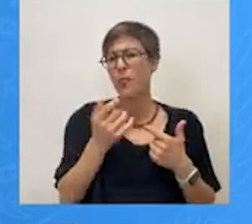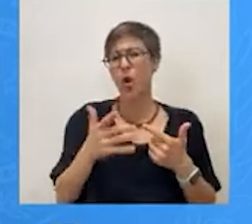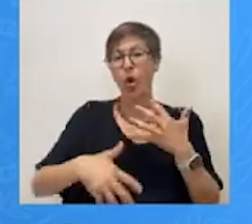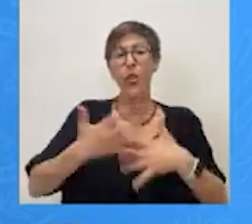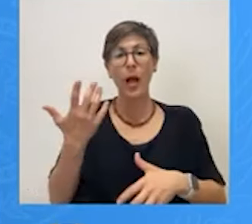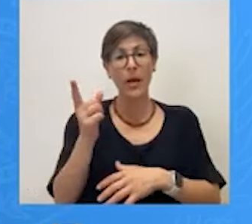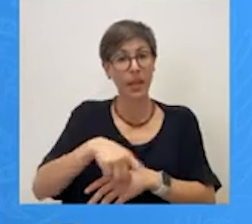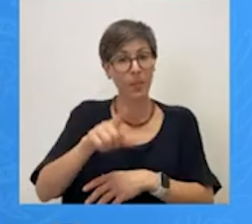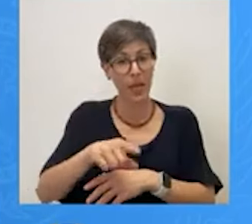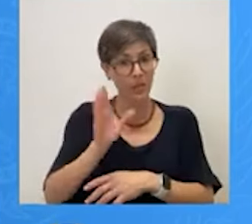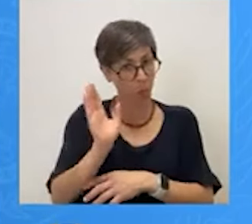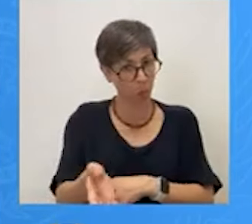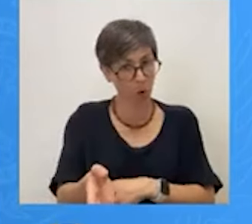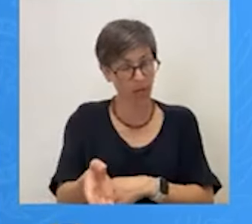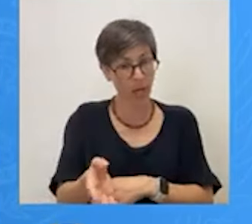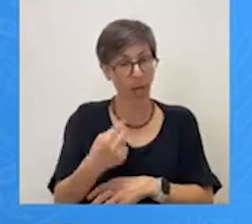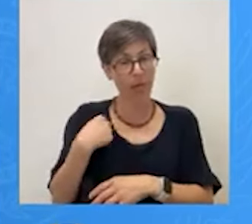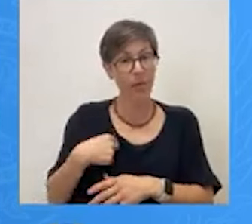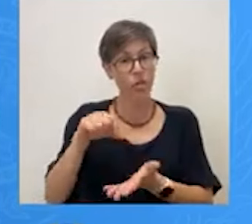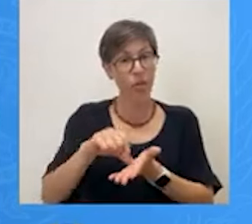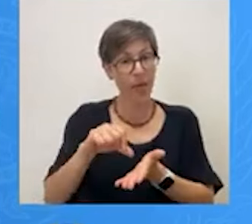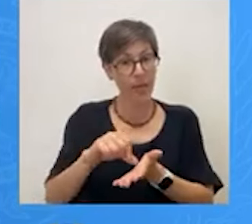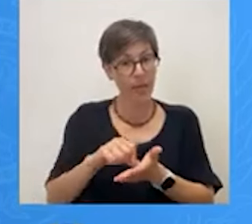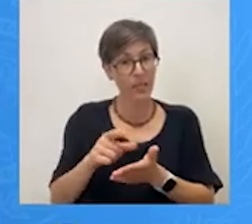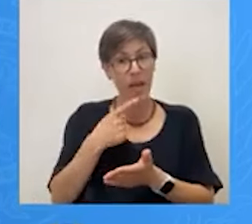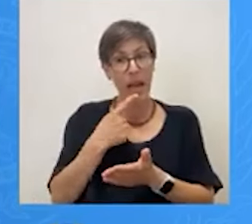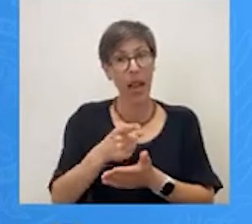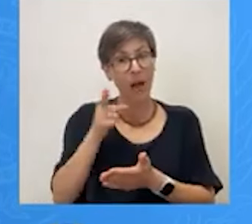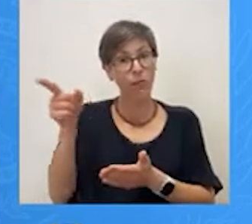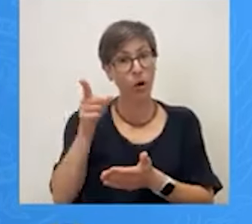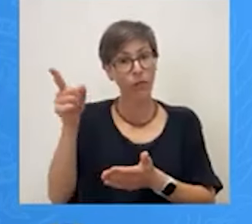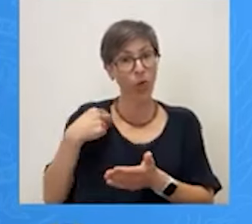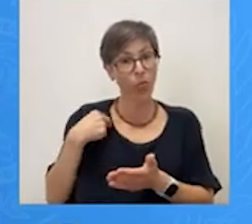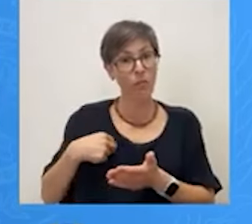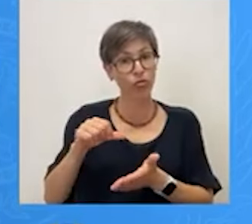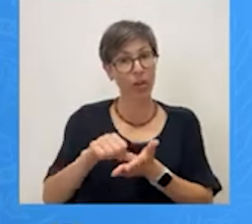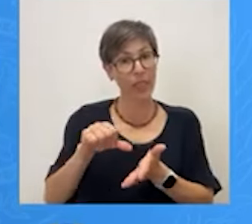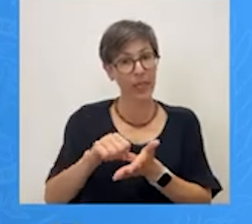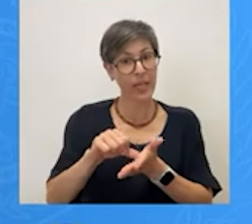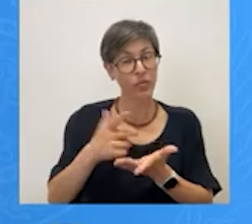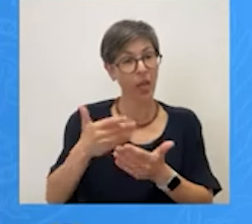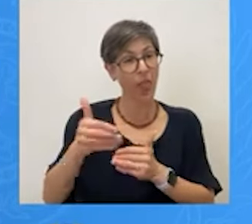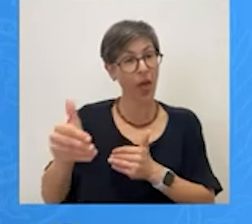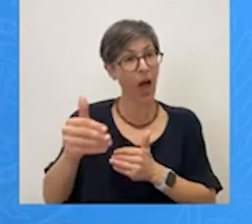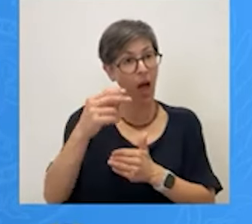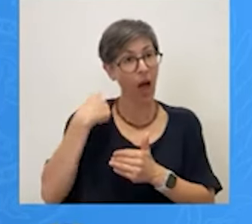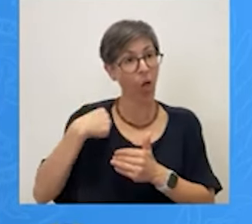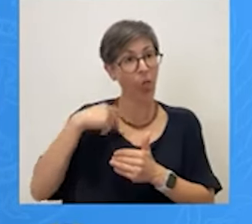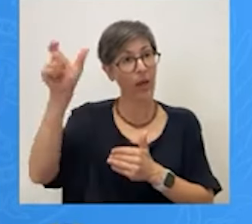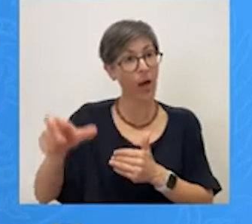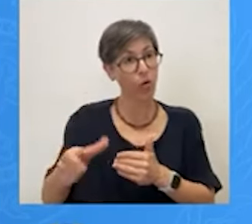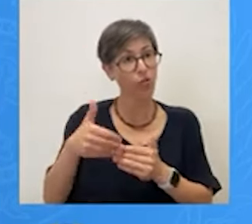ο Δήμος Αθήνας να συζητιέται για τις προθέσεις του Δημάρχου του να αναλάβει